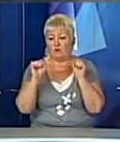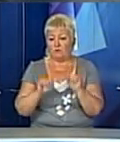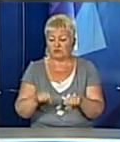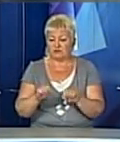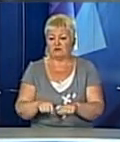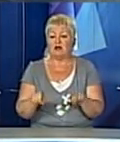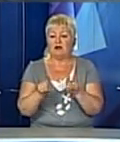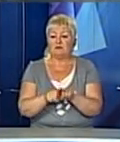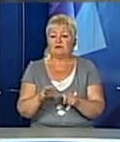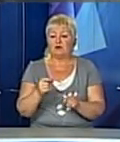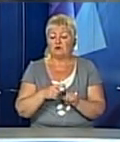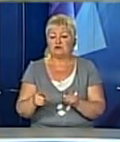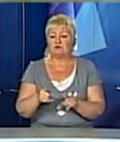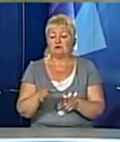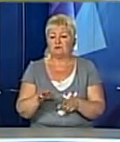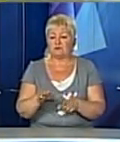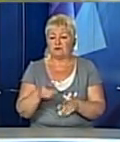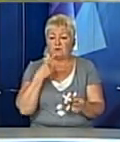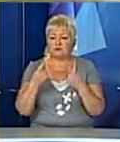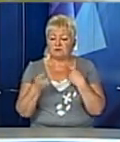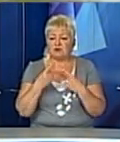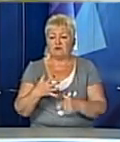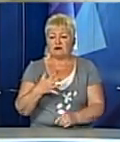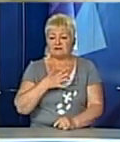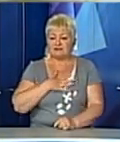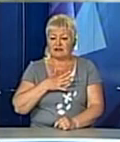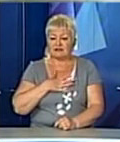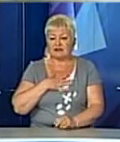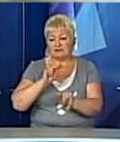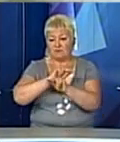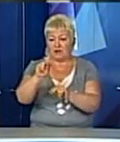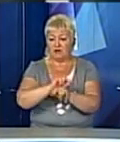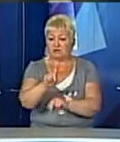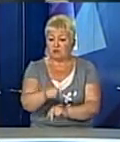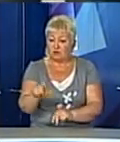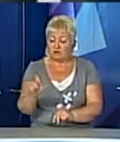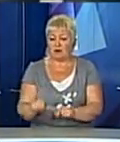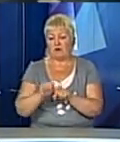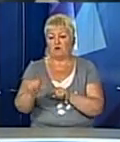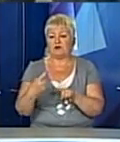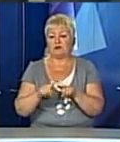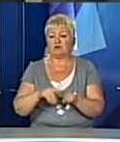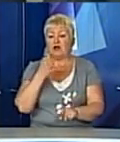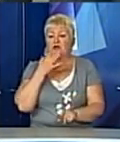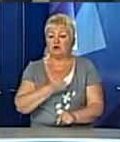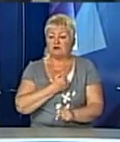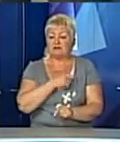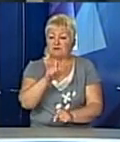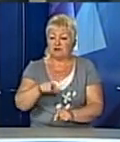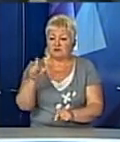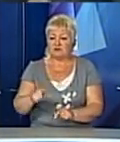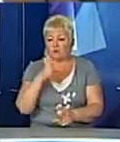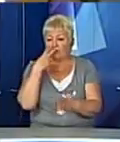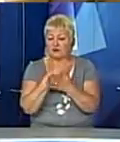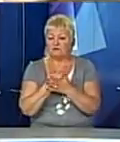Також Джастін Трюдо в закритому режимі поспілкувався з канадськими інструкторами. Окрім того, іноземні військові продемонстрували